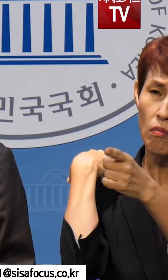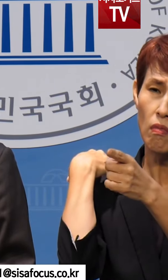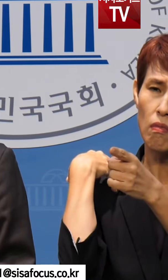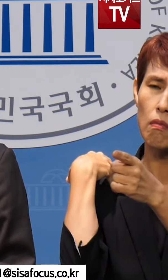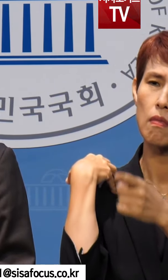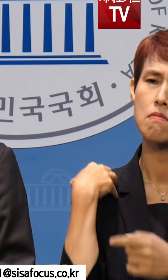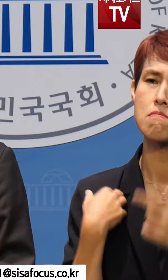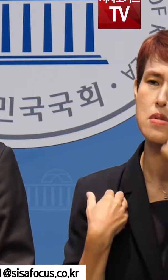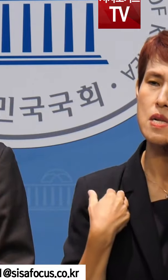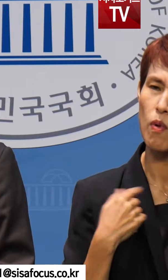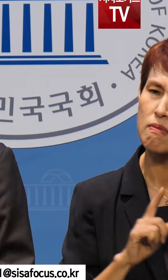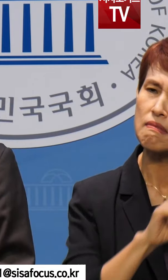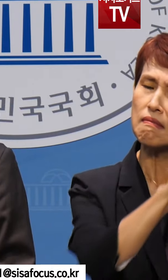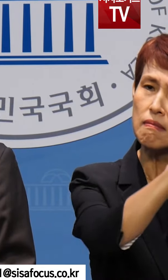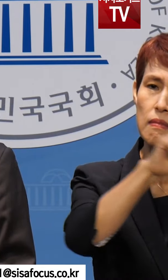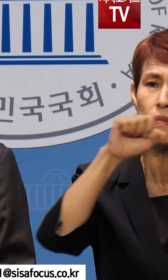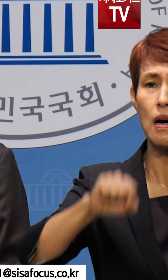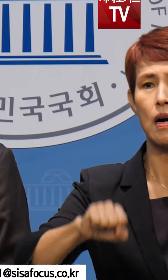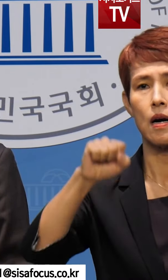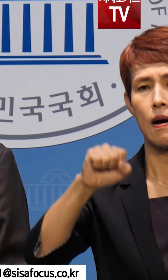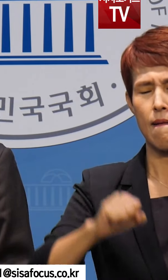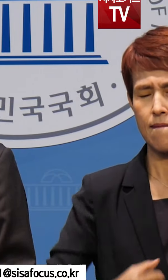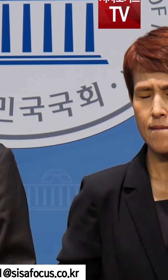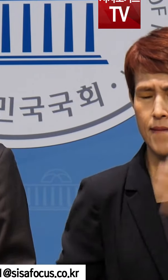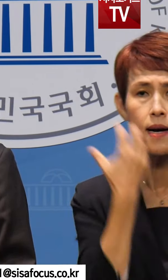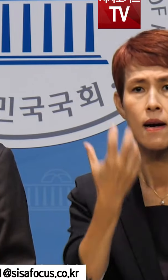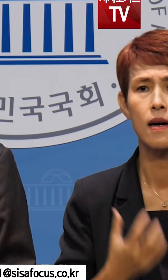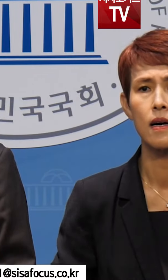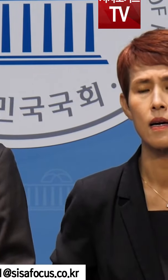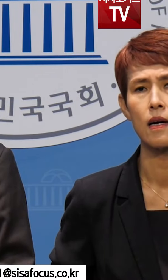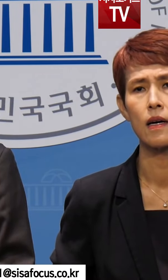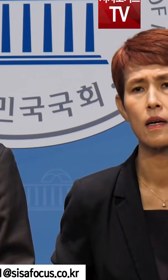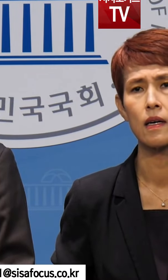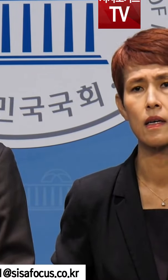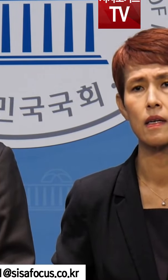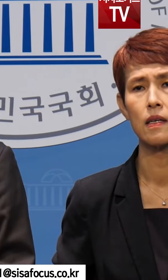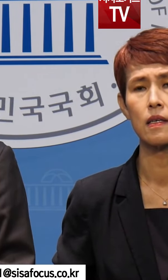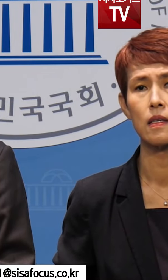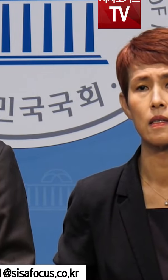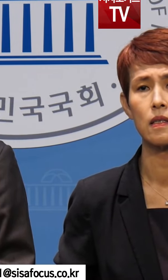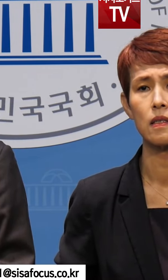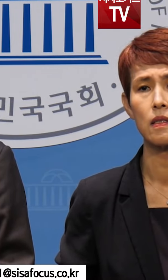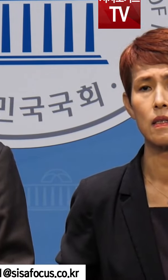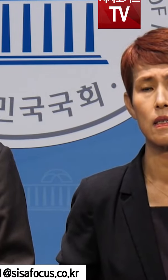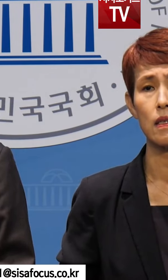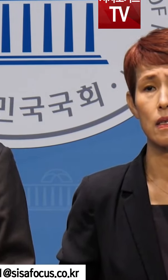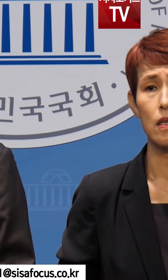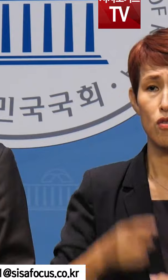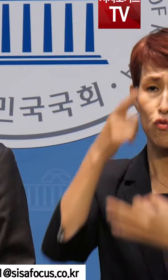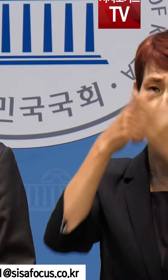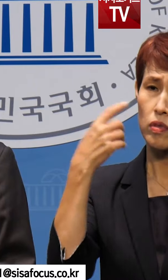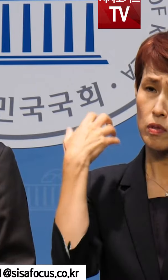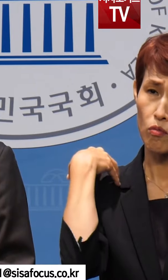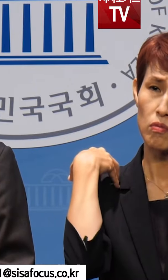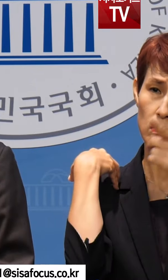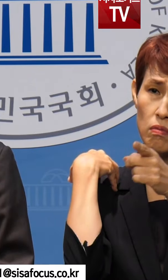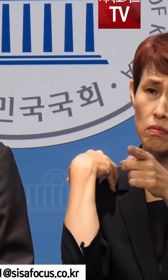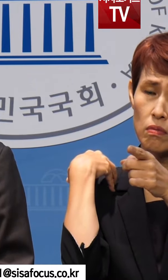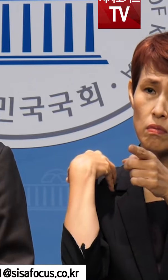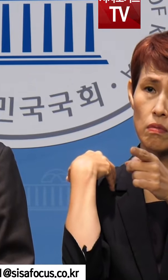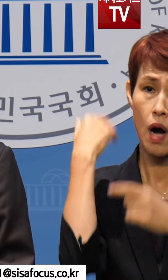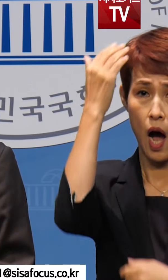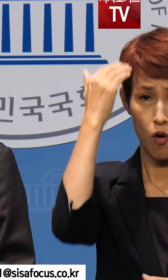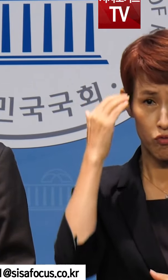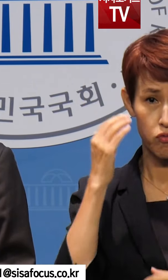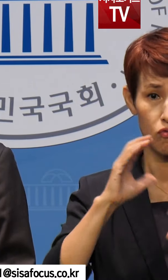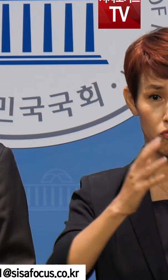친일 행각에 분노가 치밀어 오릅니다. 윤석열 정부는 우리 국민